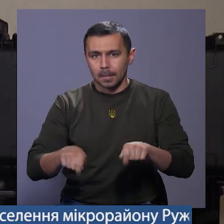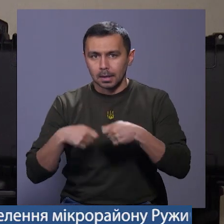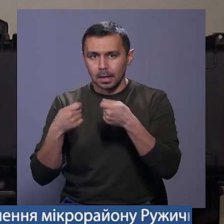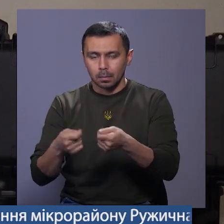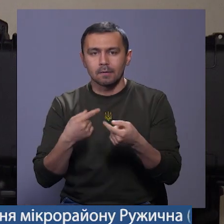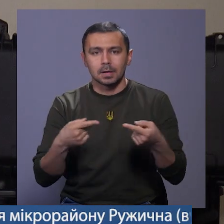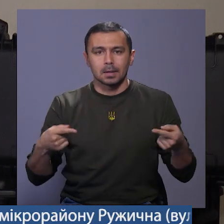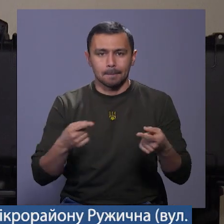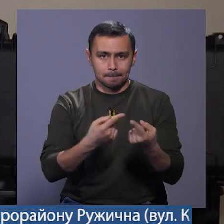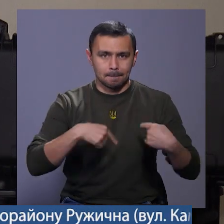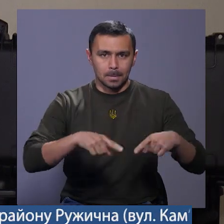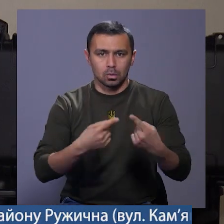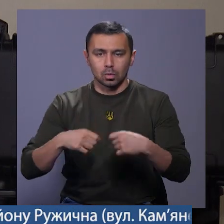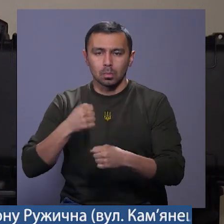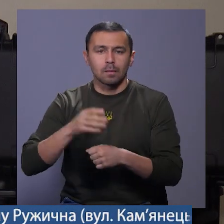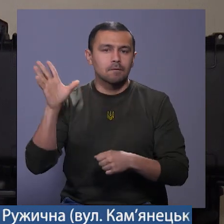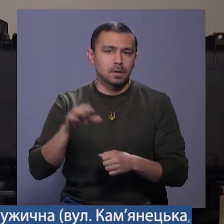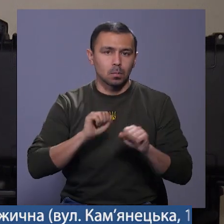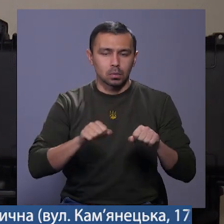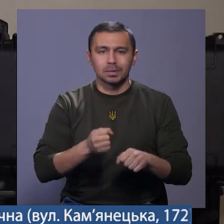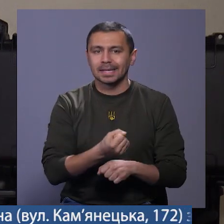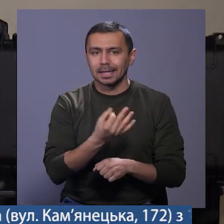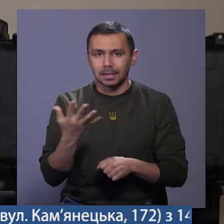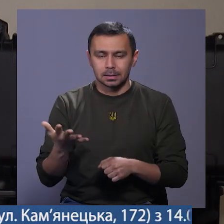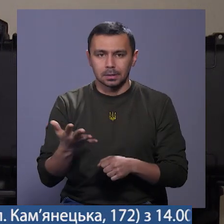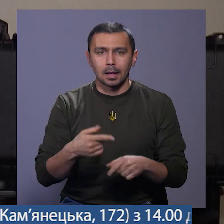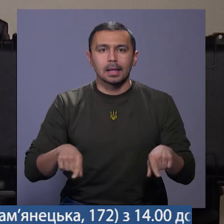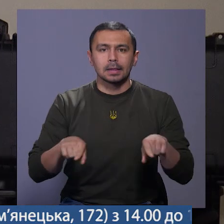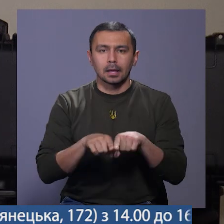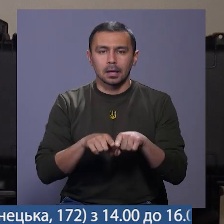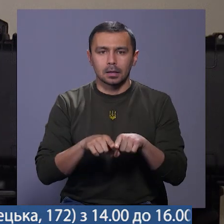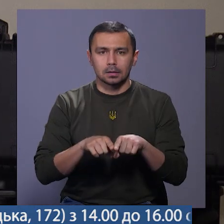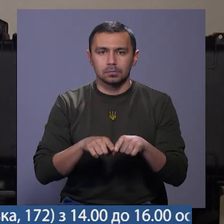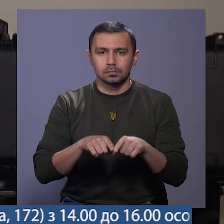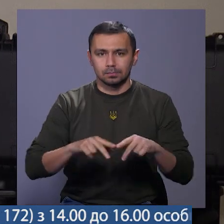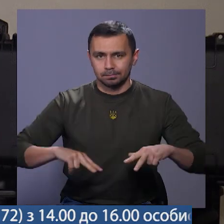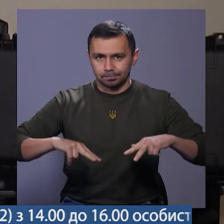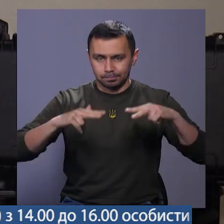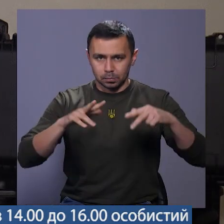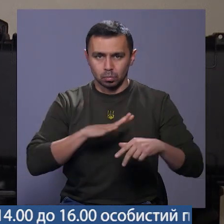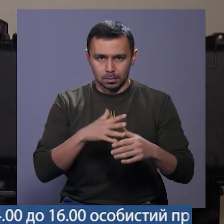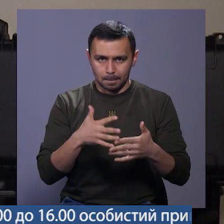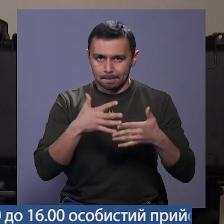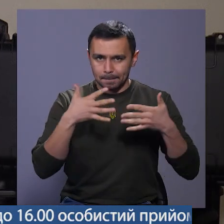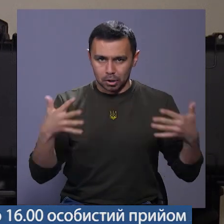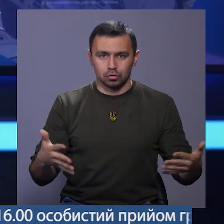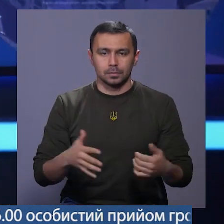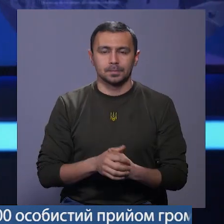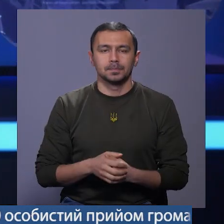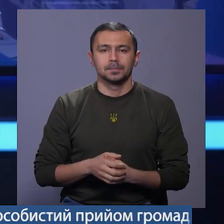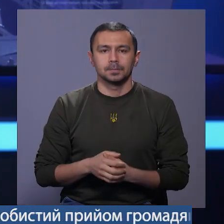передаємо різним підрозділам. Робимо все можливе, аби кількість таких елементів наших сил оборони була все більшою, більшою, більшою.